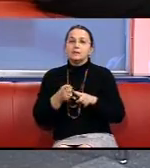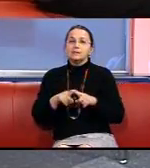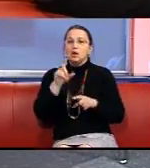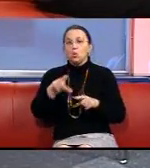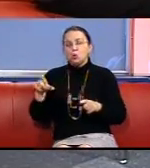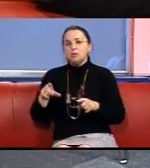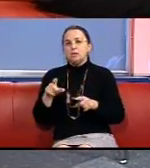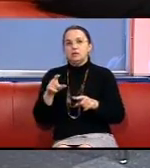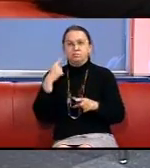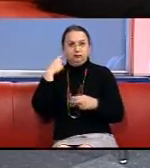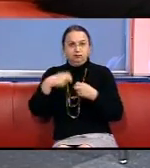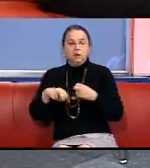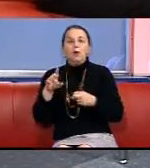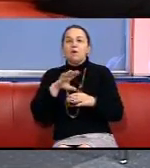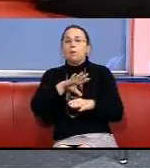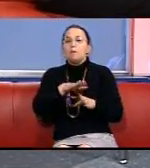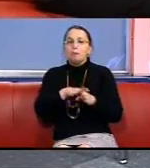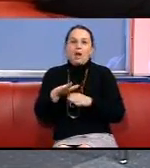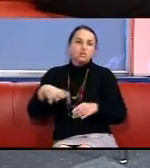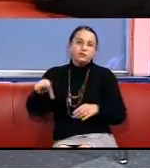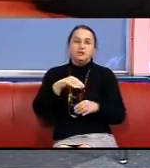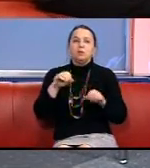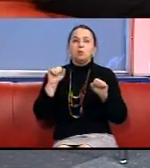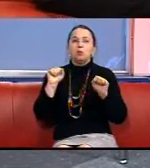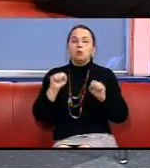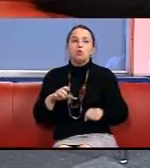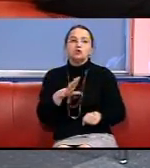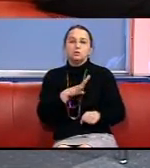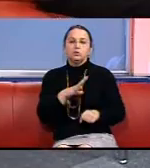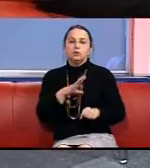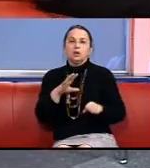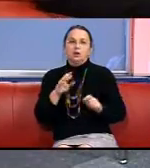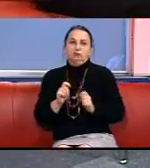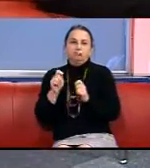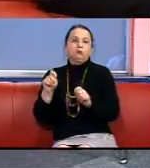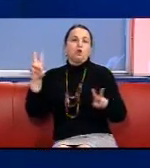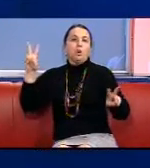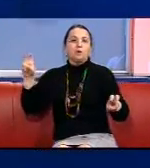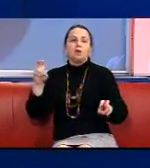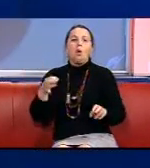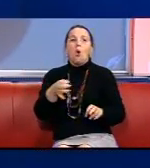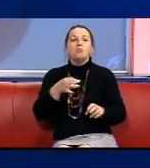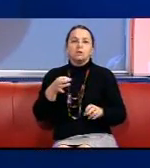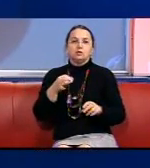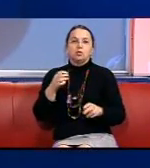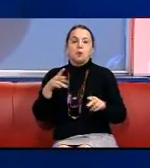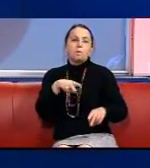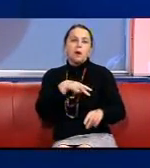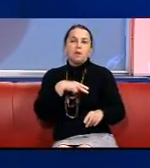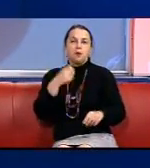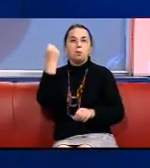ці люди, вони майже всі можуть бути номінантами обласної премії подолання